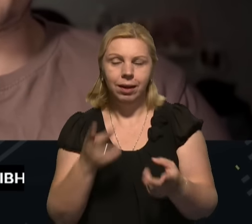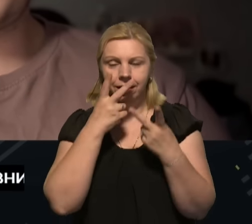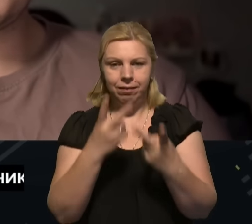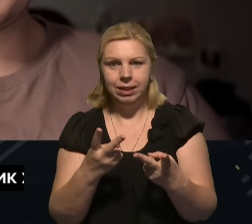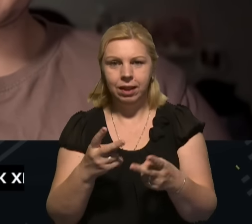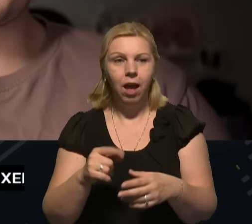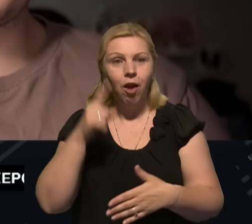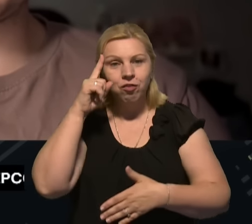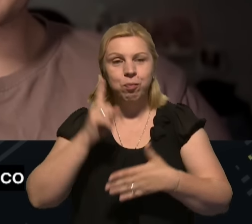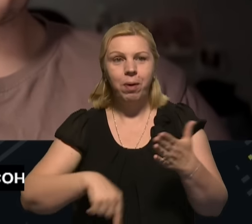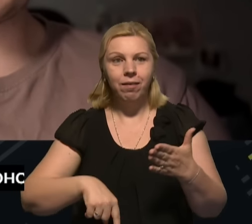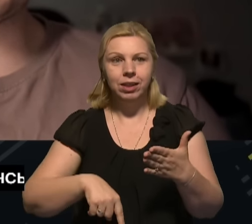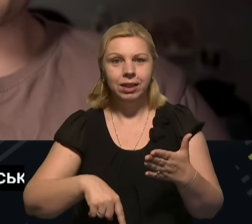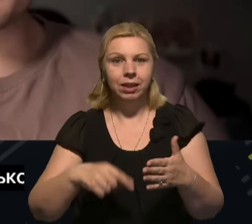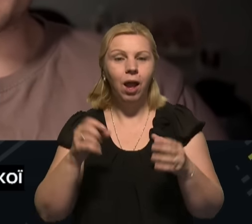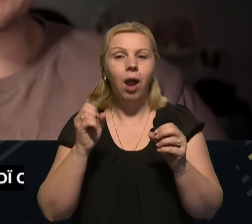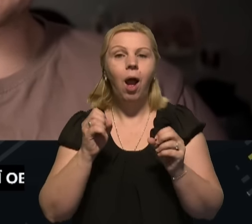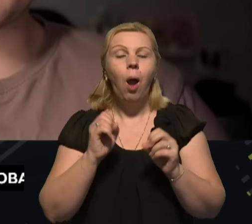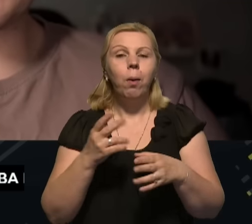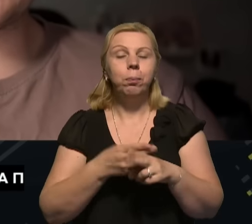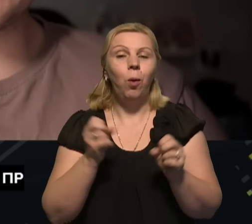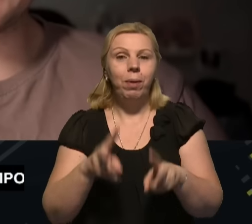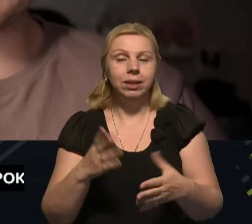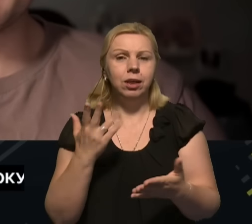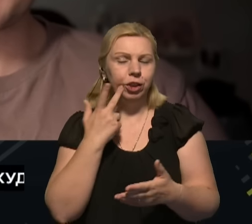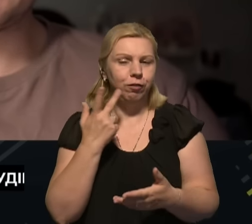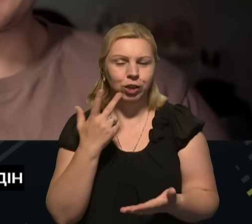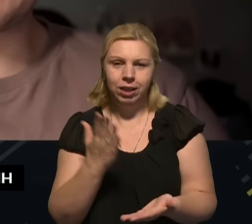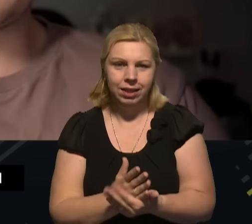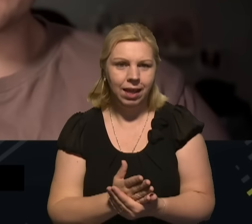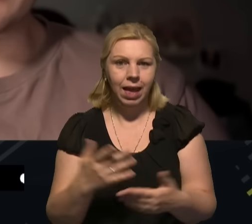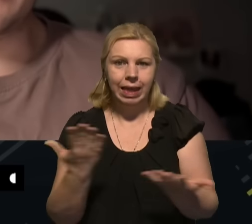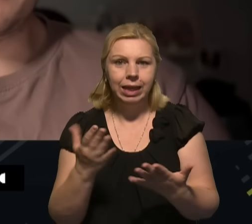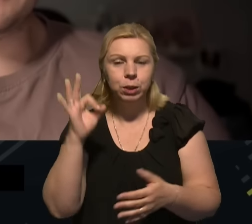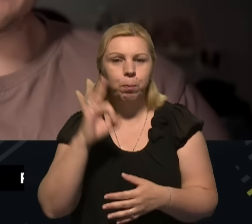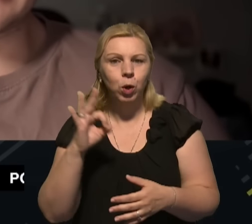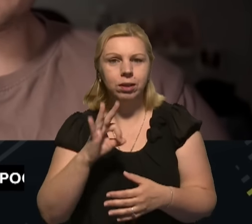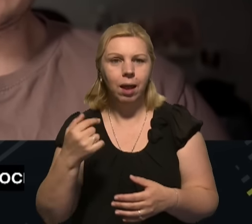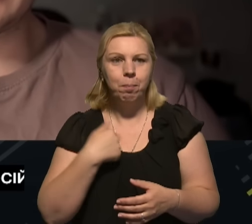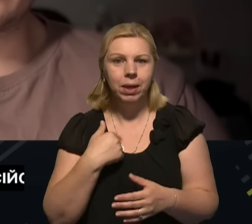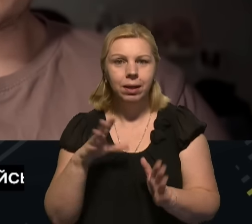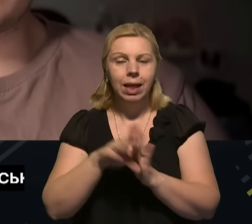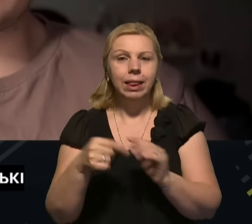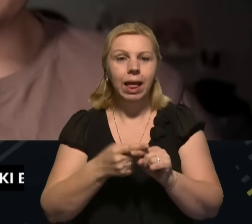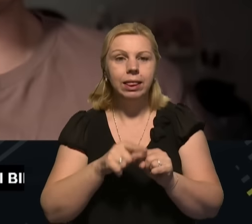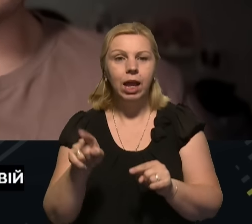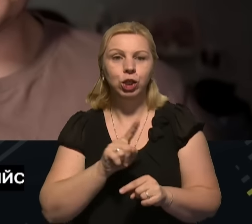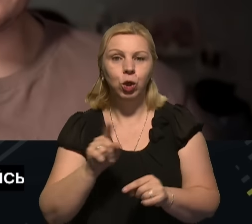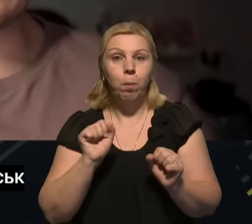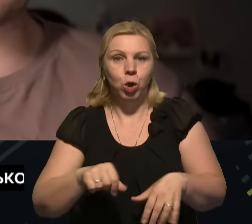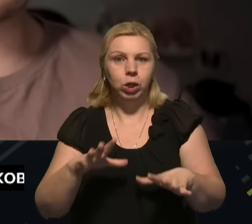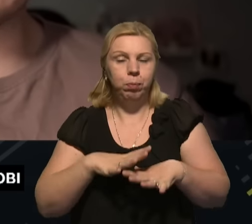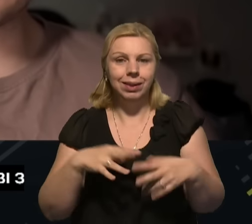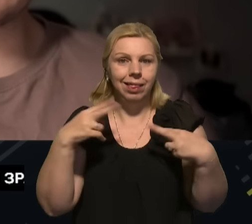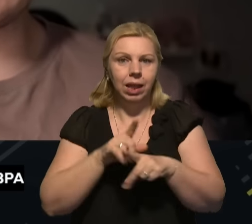дивіться, в певненості безпеці ніколи нема. Завжди є якийсь відсоток, який ми закладаємо на те, що може щось